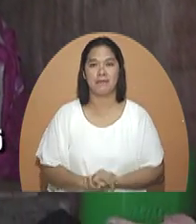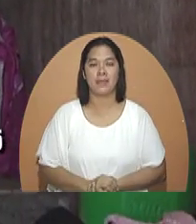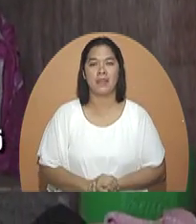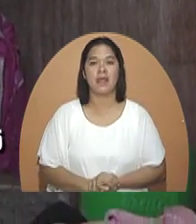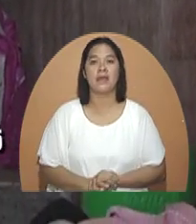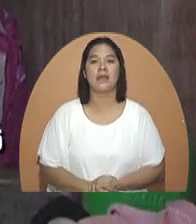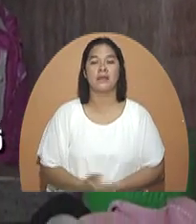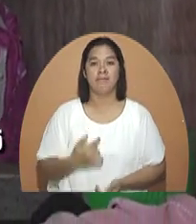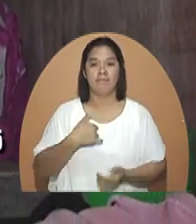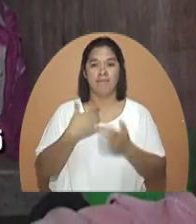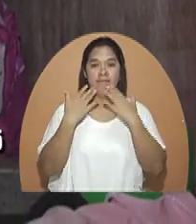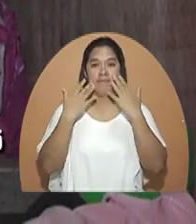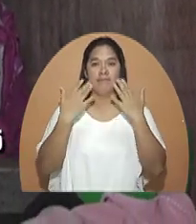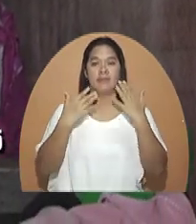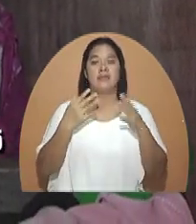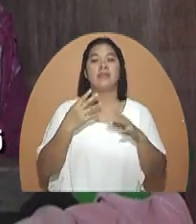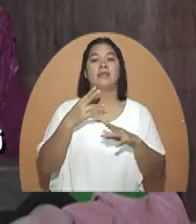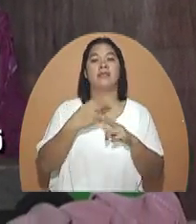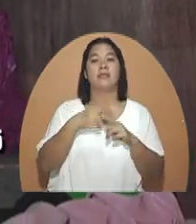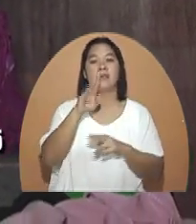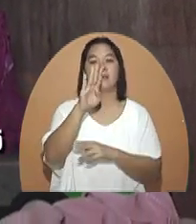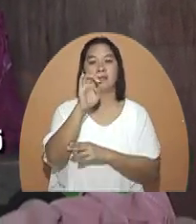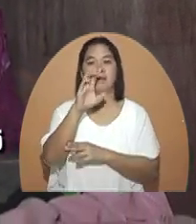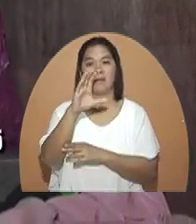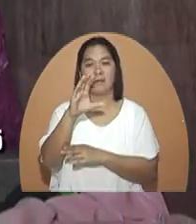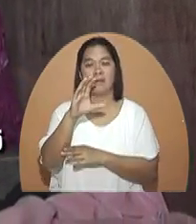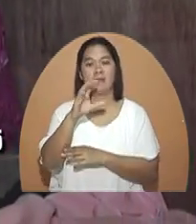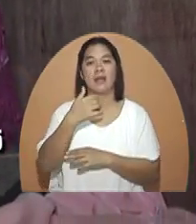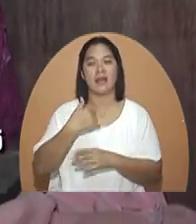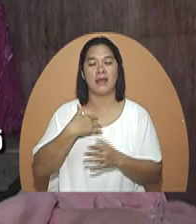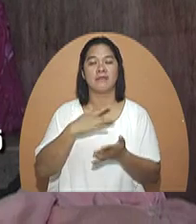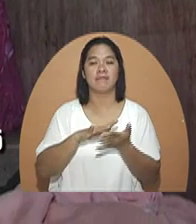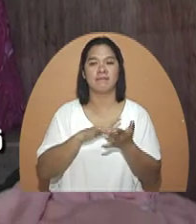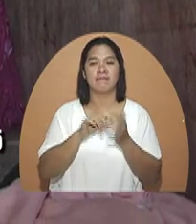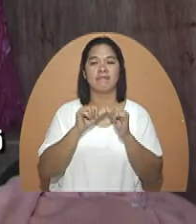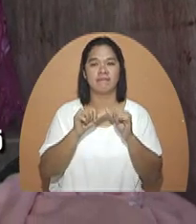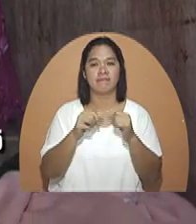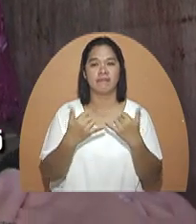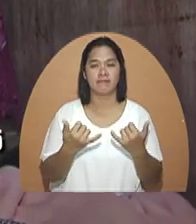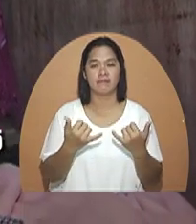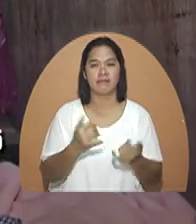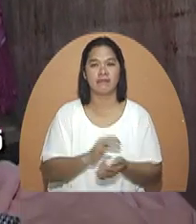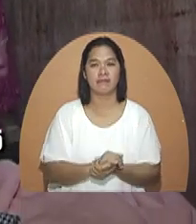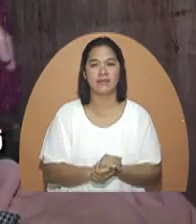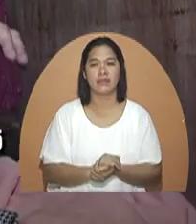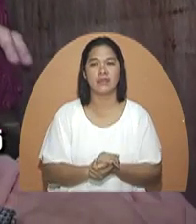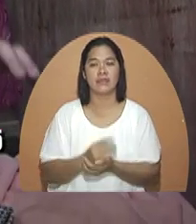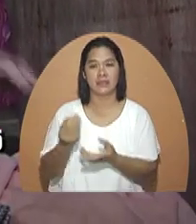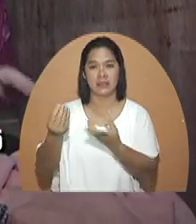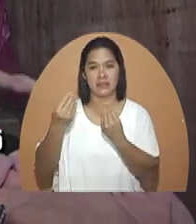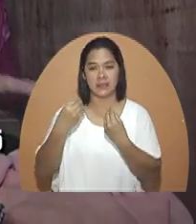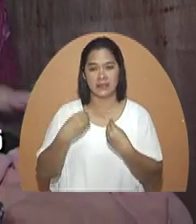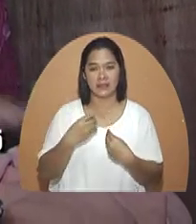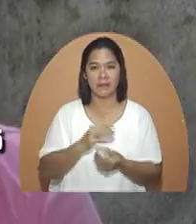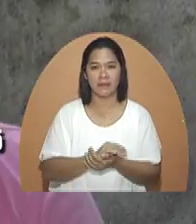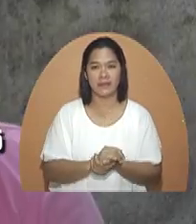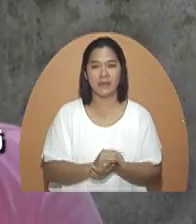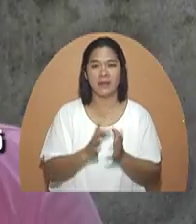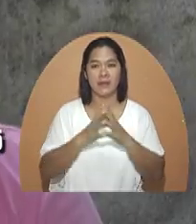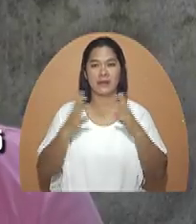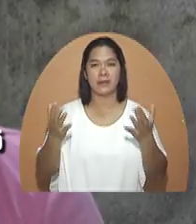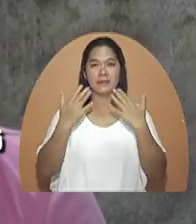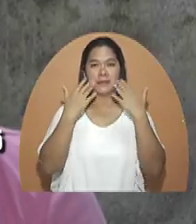lahat. Salamat po ako kay Tita Beck. May maintenance na po akong gamot galing sa kanya po.